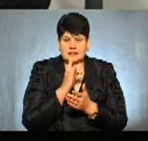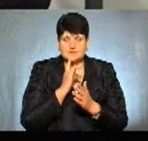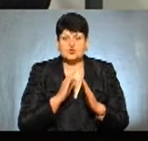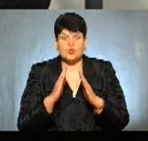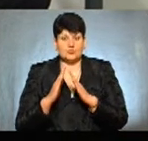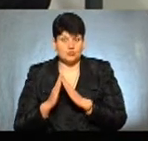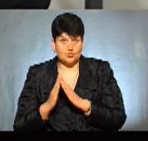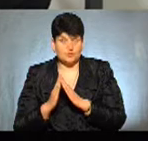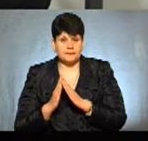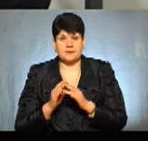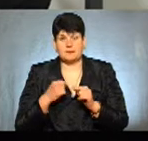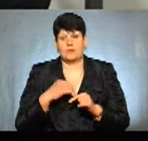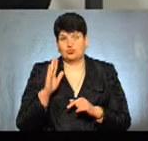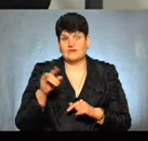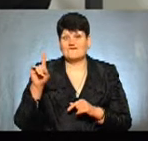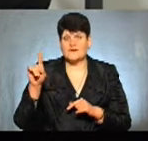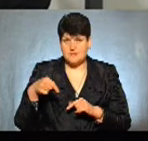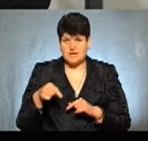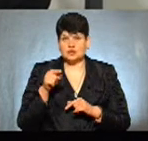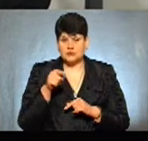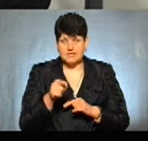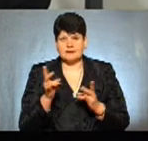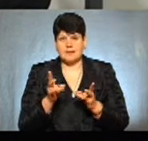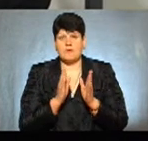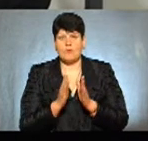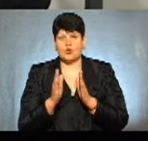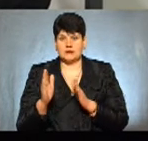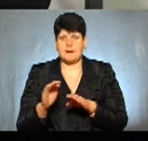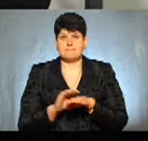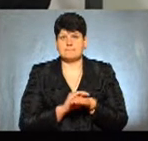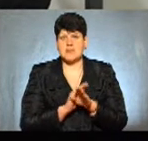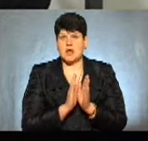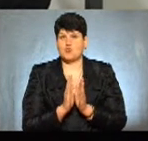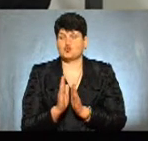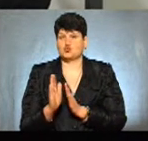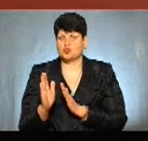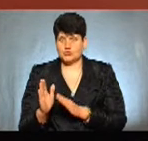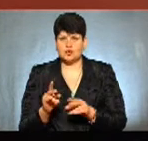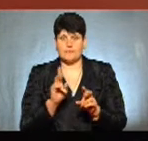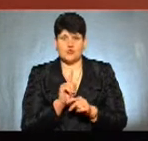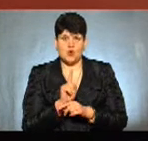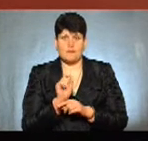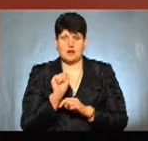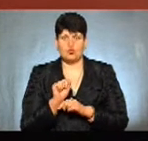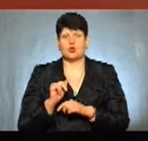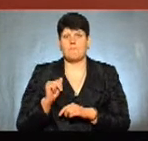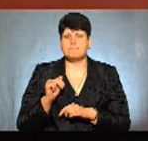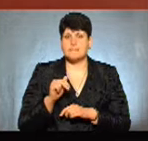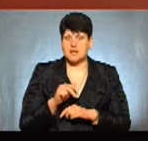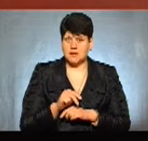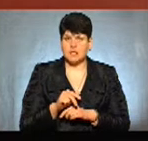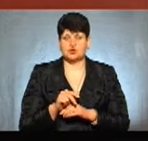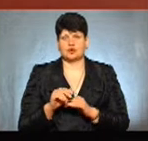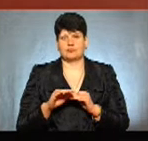споруди, ми будемо вимагати, щоб вони були впорядковані, благоустроєні, щоб нормально можна було до них підійти, щоб були